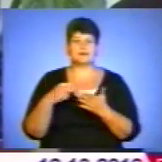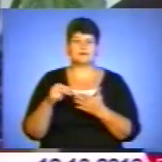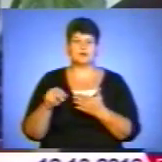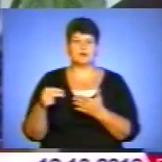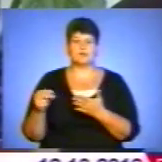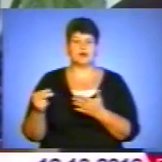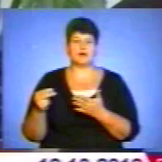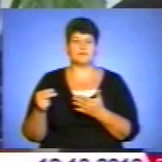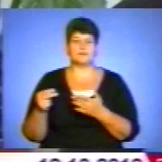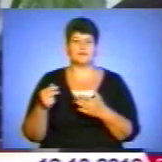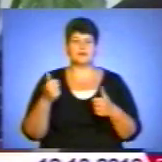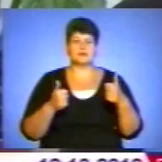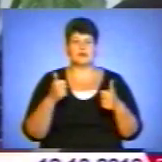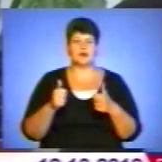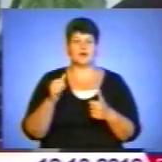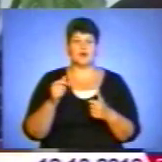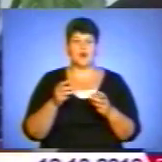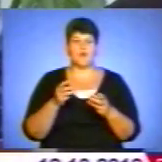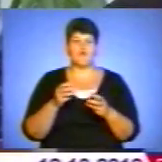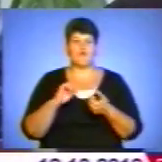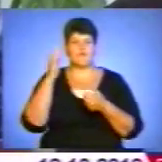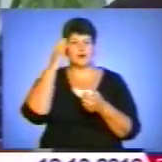по тендерах угільня для опалення.